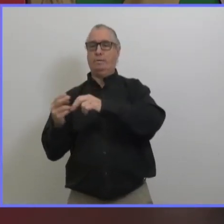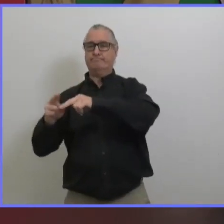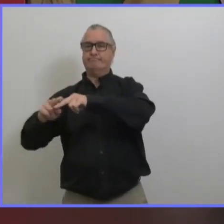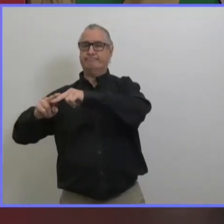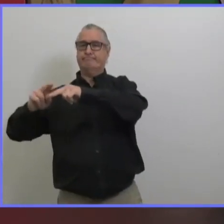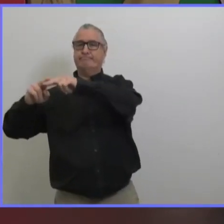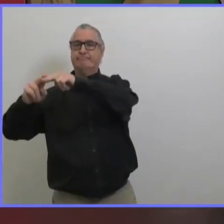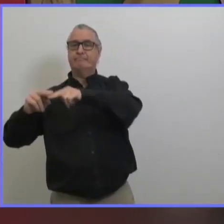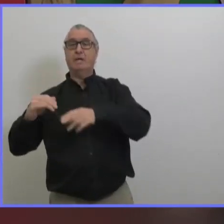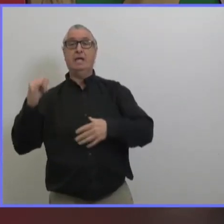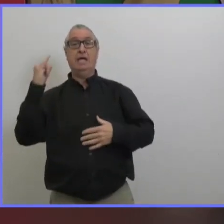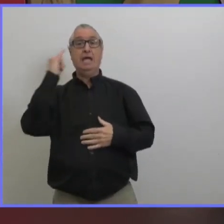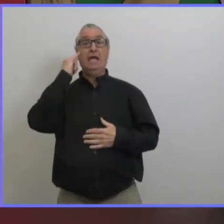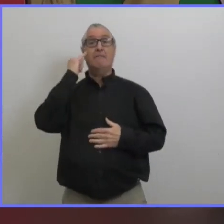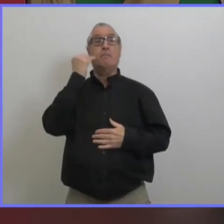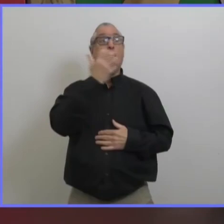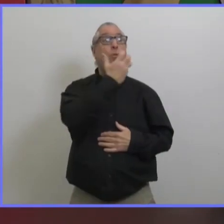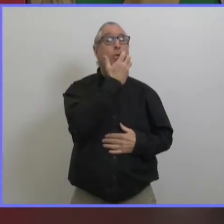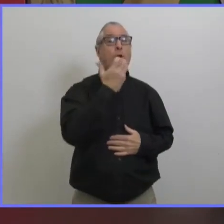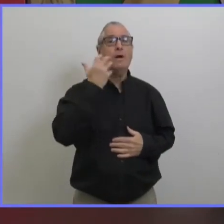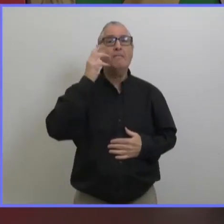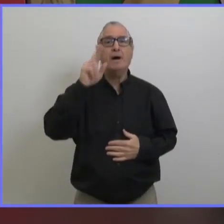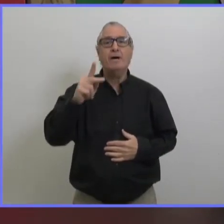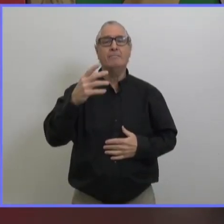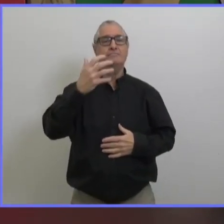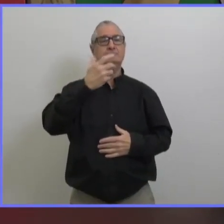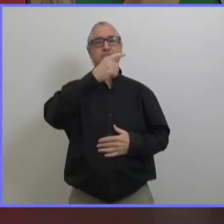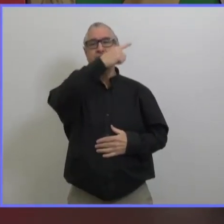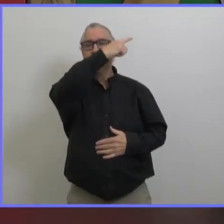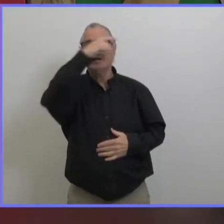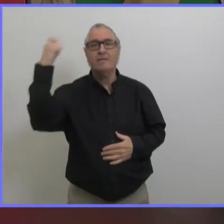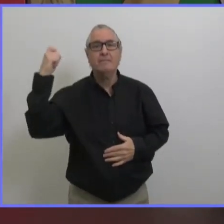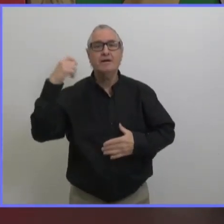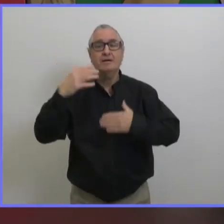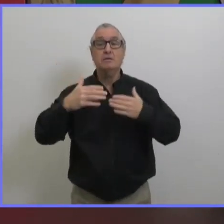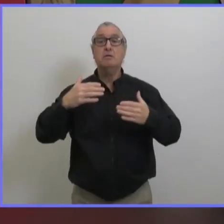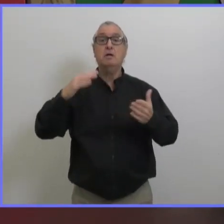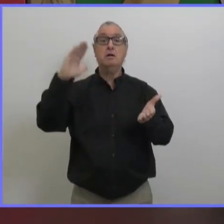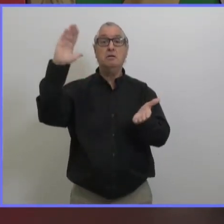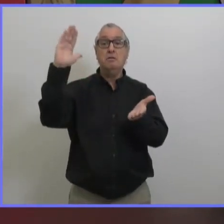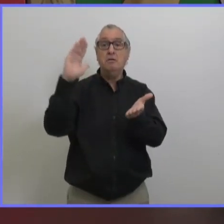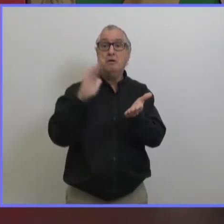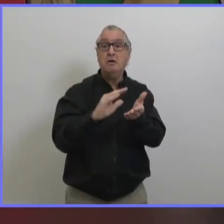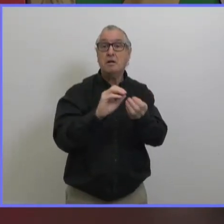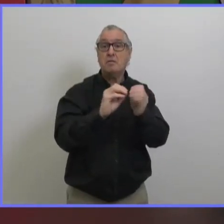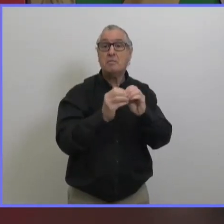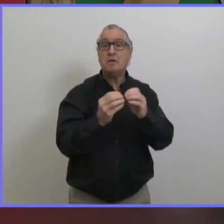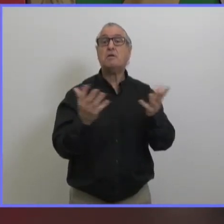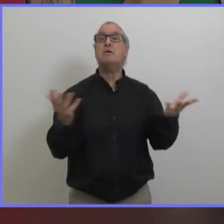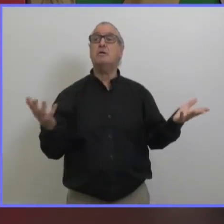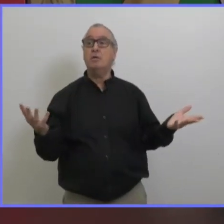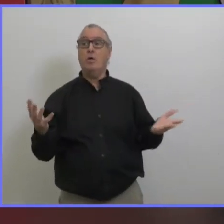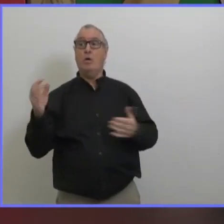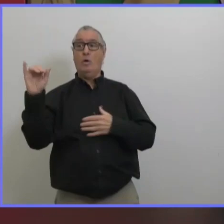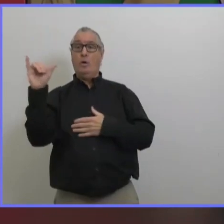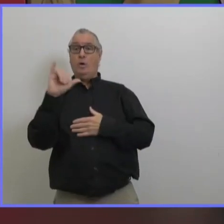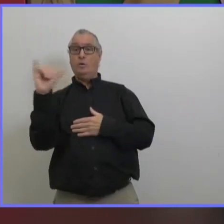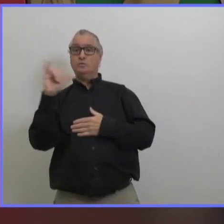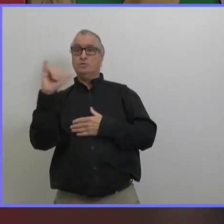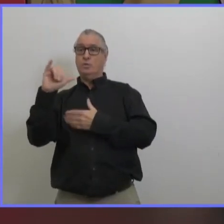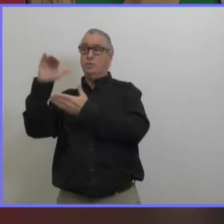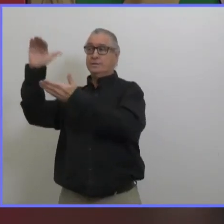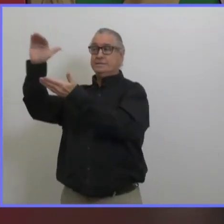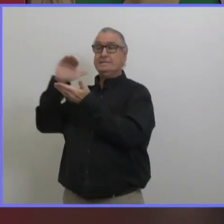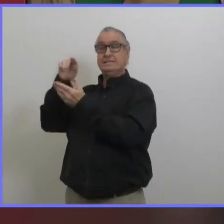rassemblements donc est-ce que vous pensez vraiment que les blue bombers vont pouvoir avoir un match avec beaucoup de monde dans les quatre prochains mois non je ne veux pas